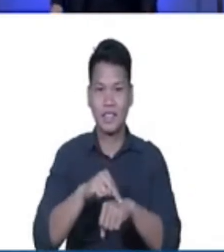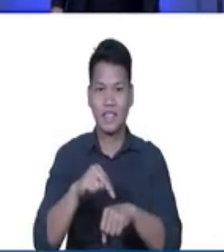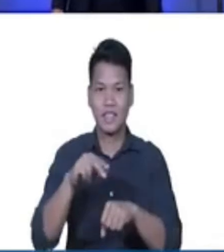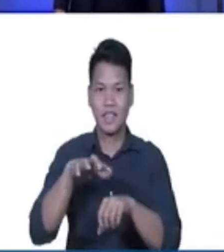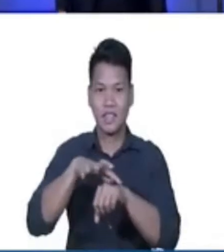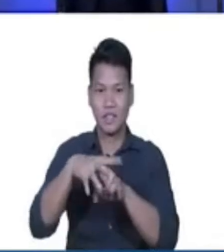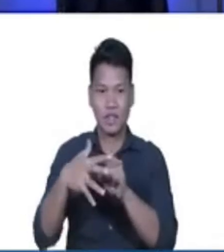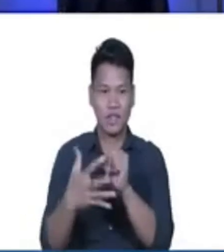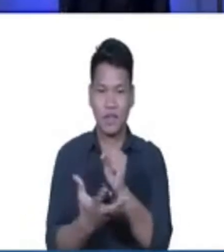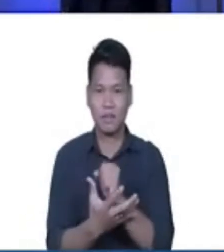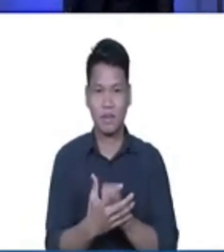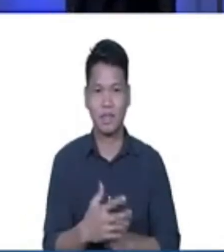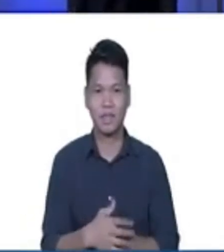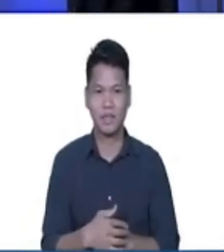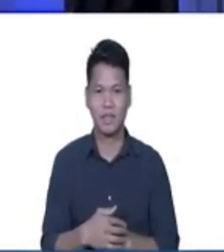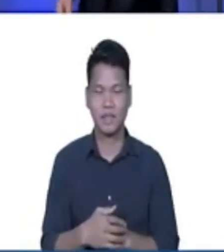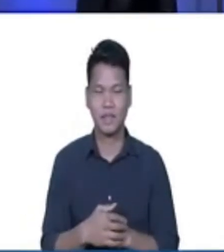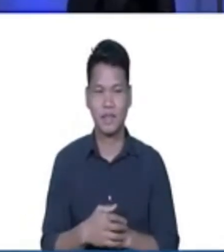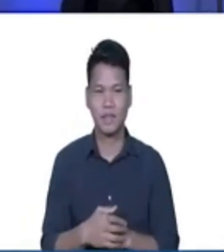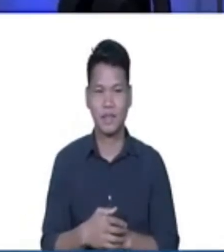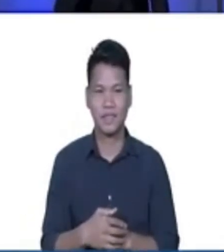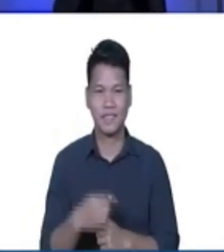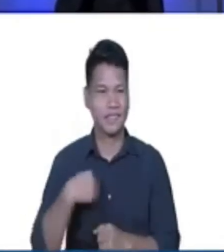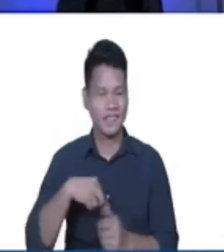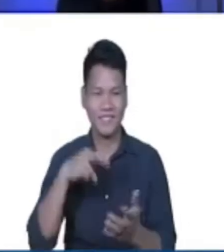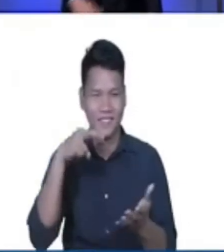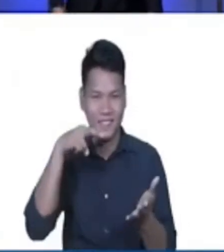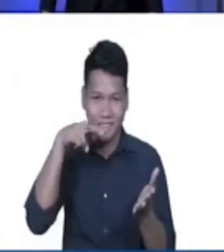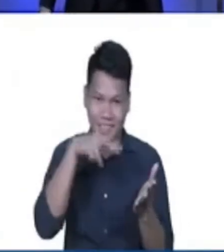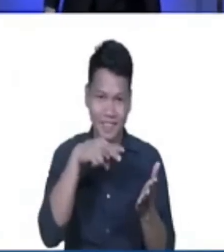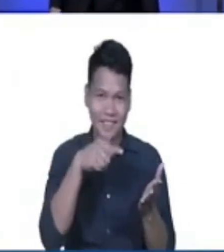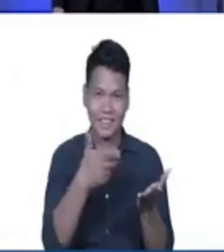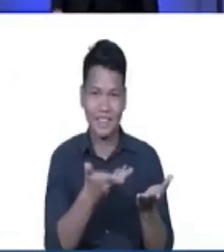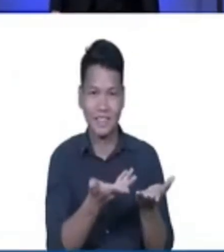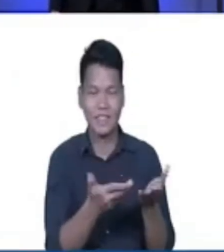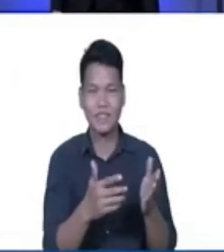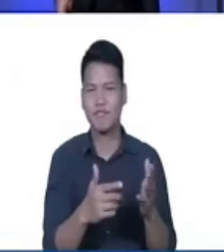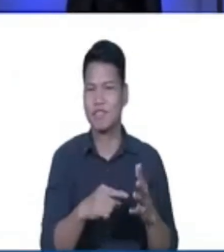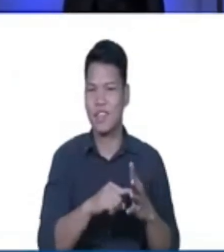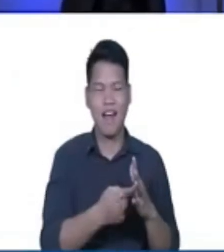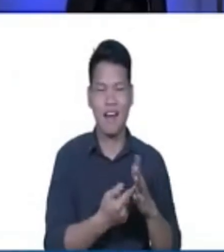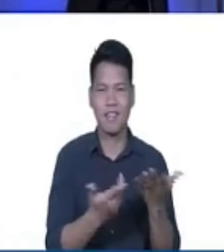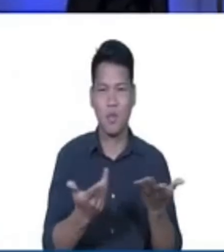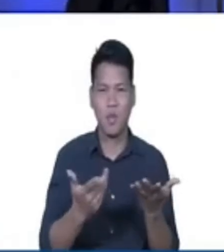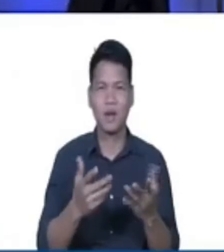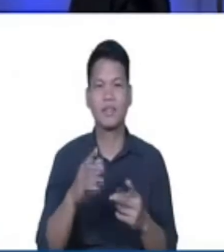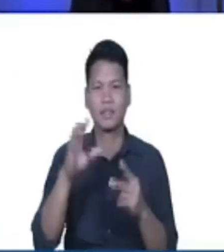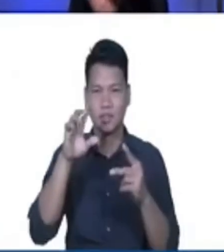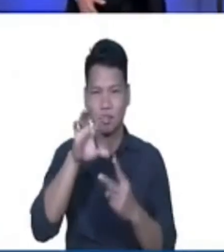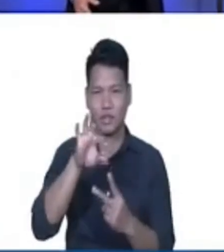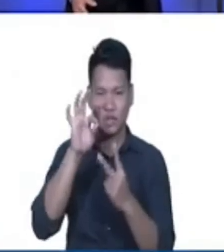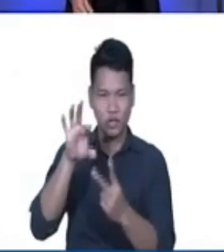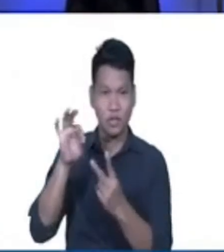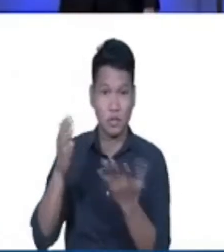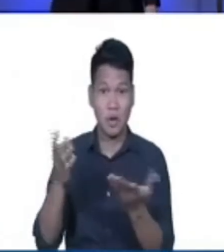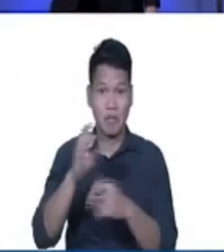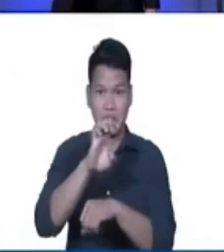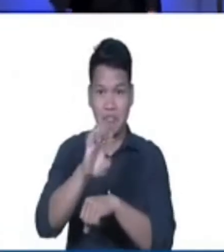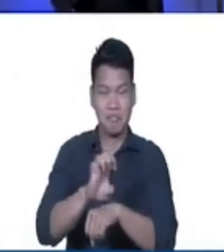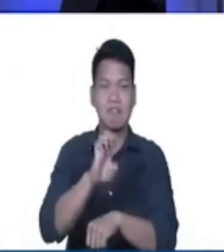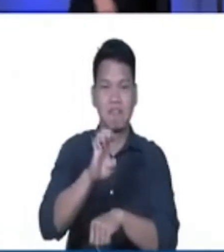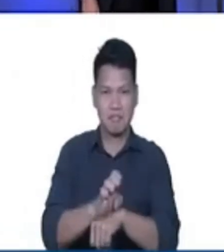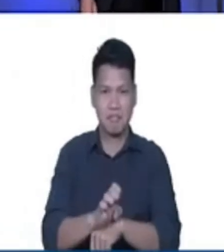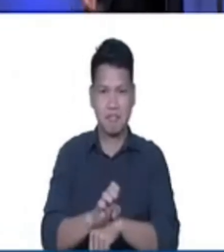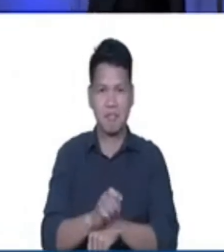kaibigan. Kung ating pong titignan, it all started with a choice at the Garden of Eden. Because